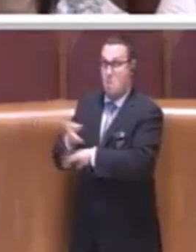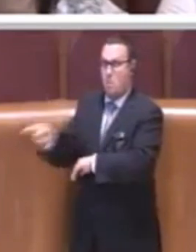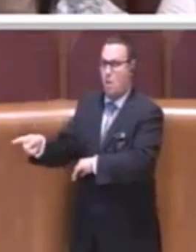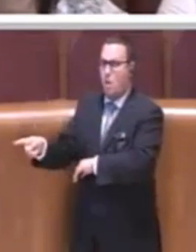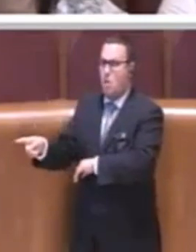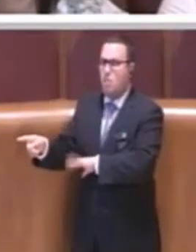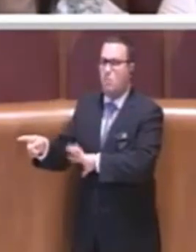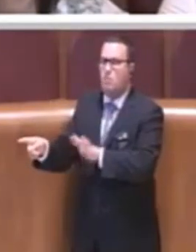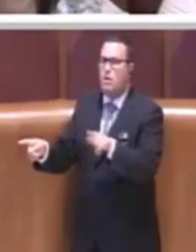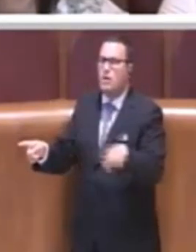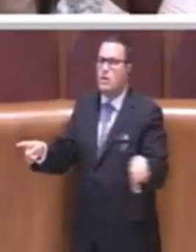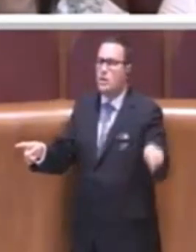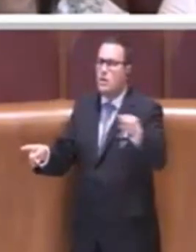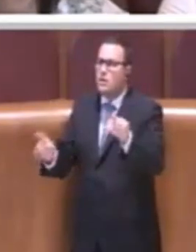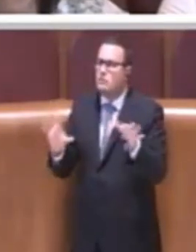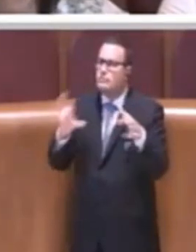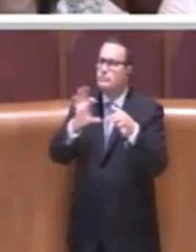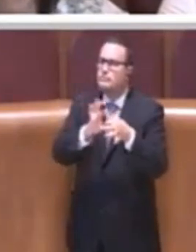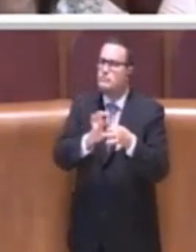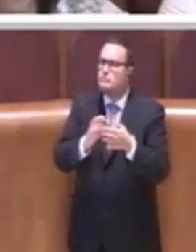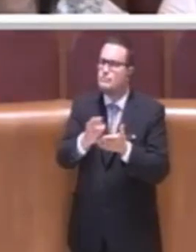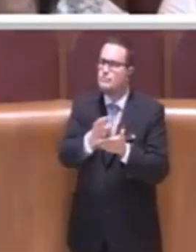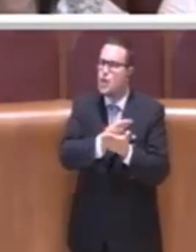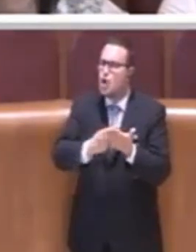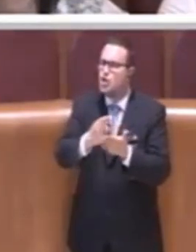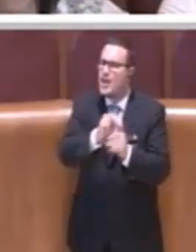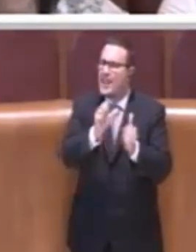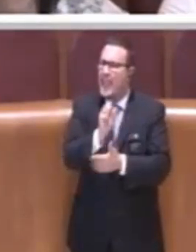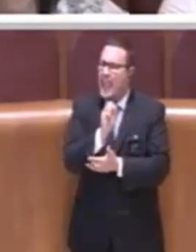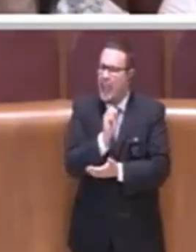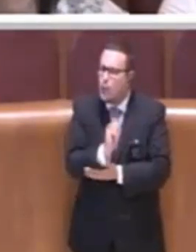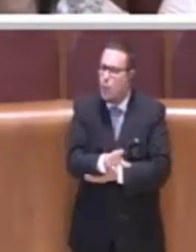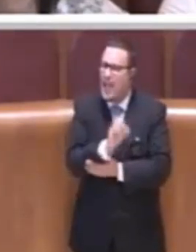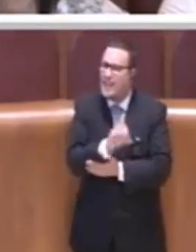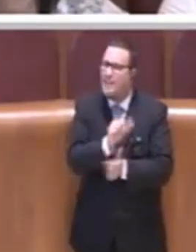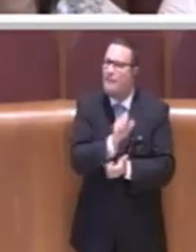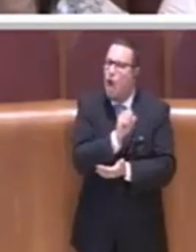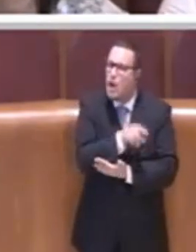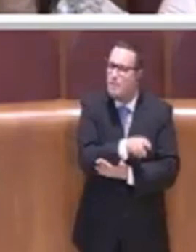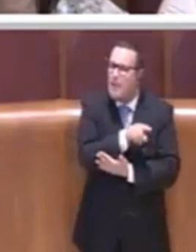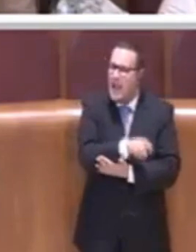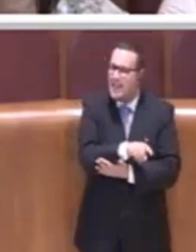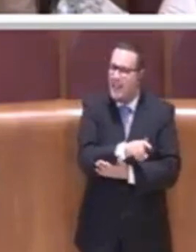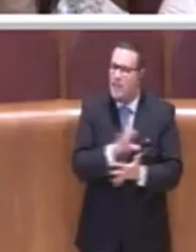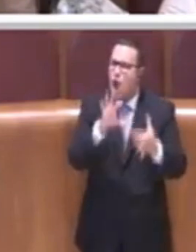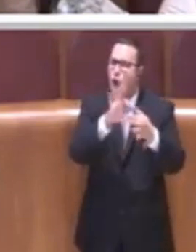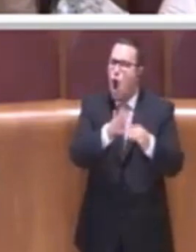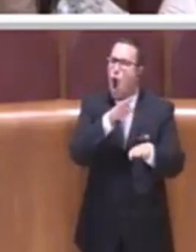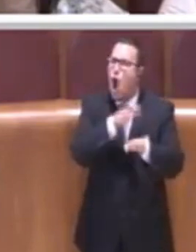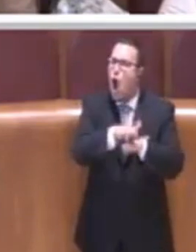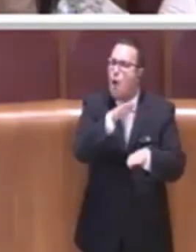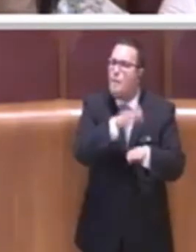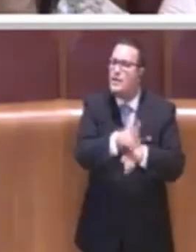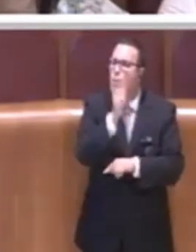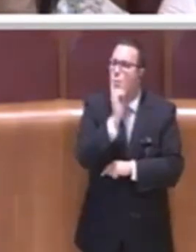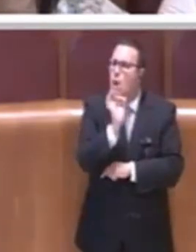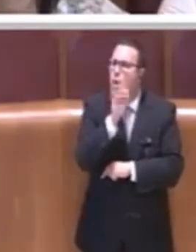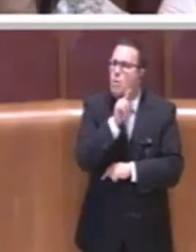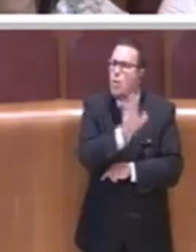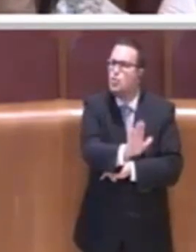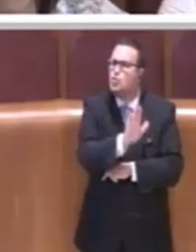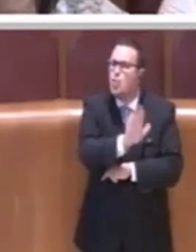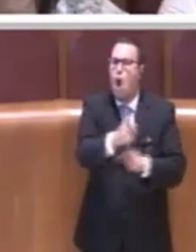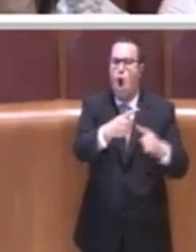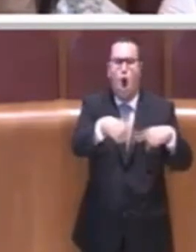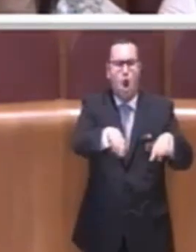approvare e a imporre progetti educativi e formativi che sono competenza di un